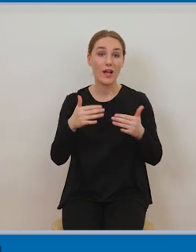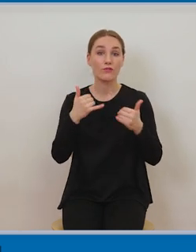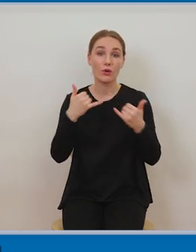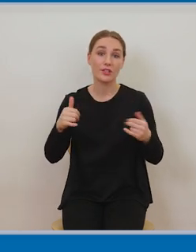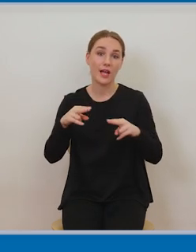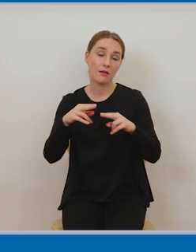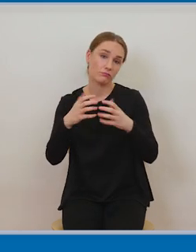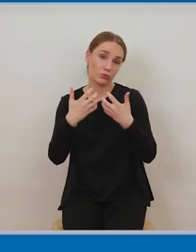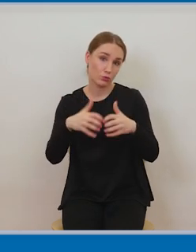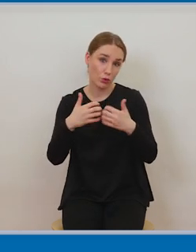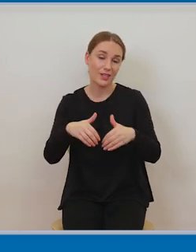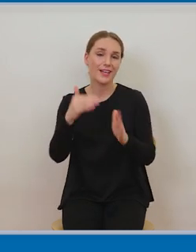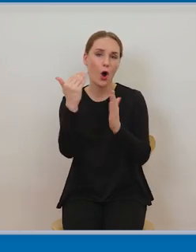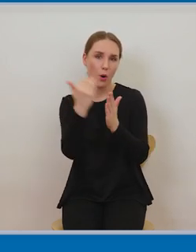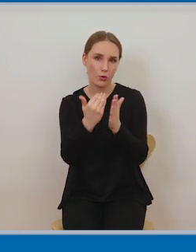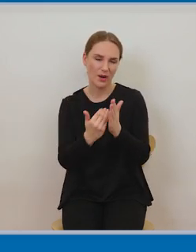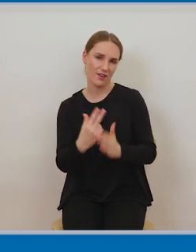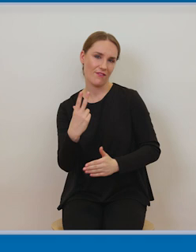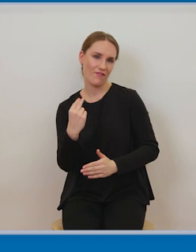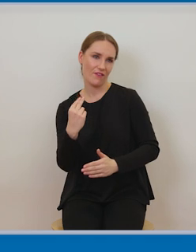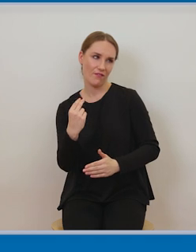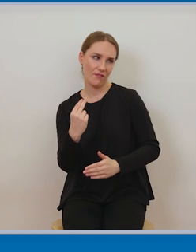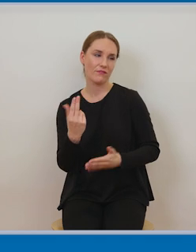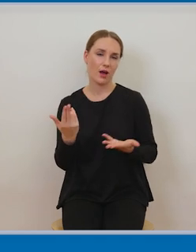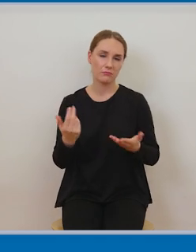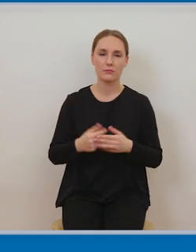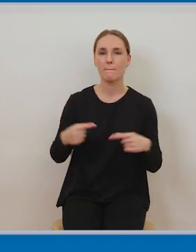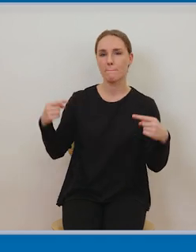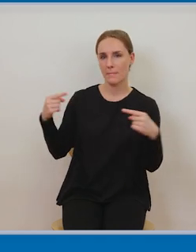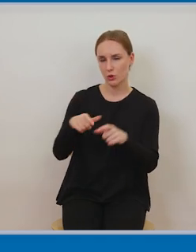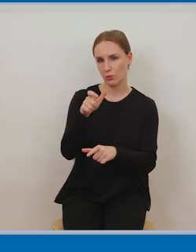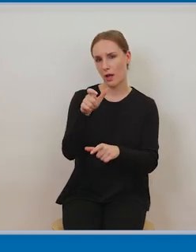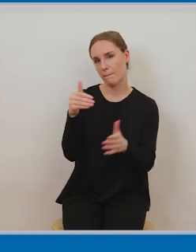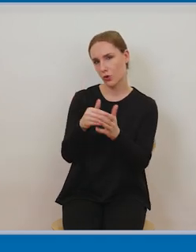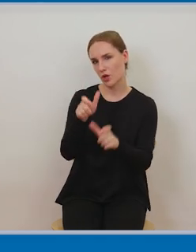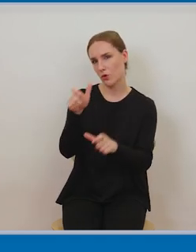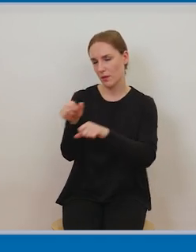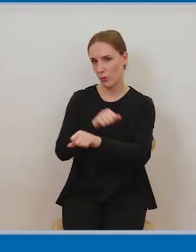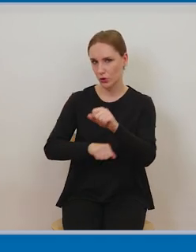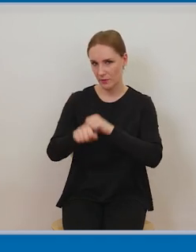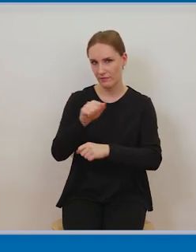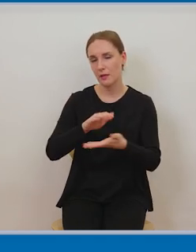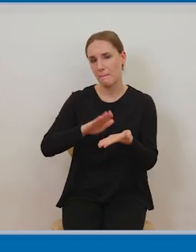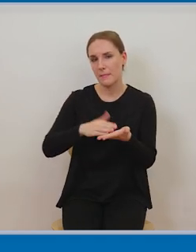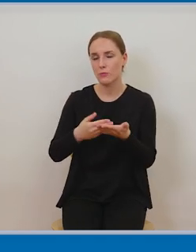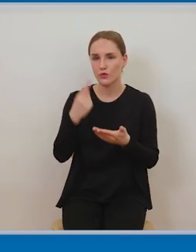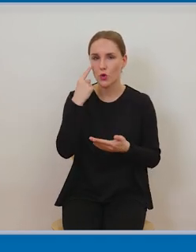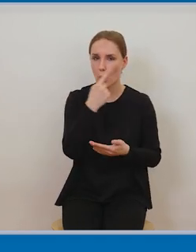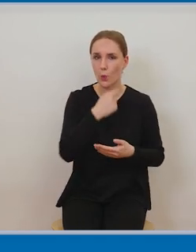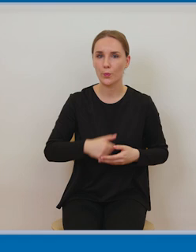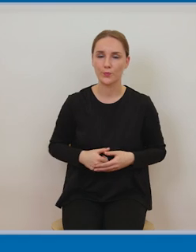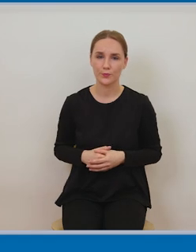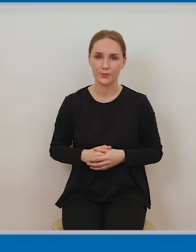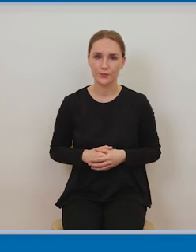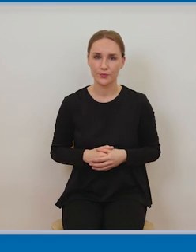potrzeb osób, które nie mają możliwości samodzielnego przetłumaczenia. W przeszłości